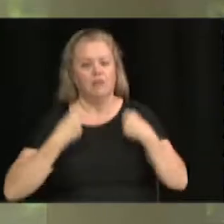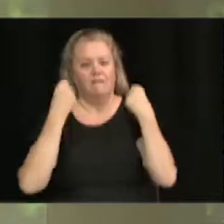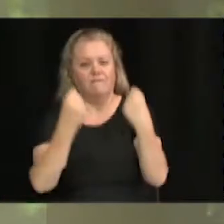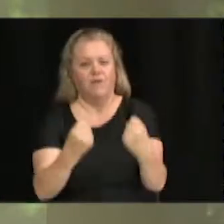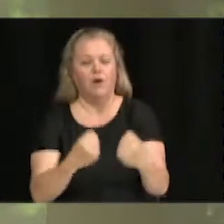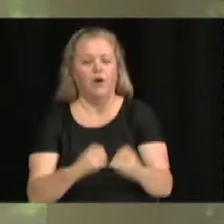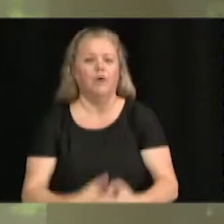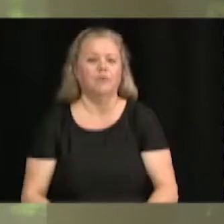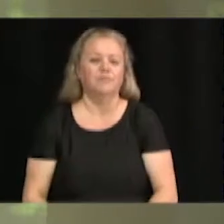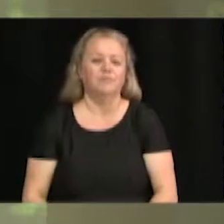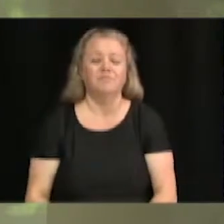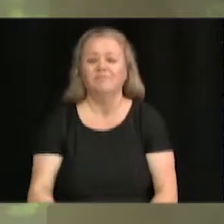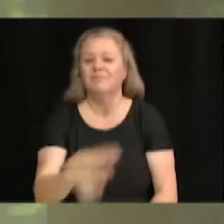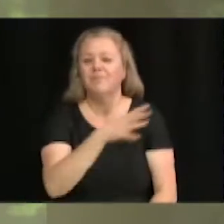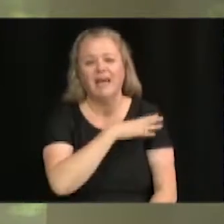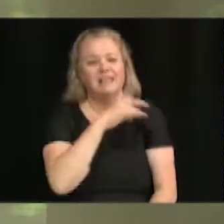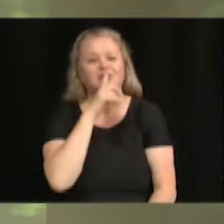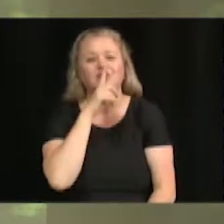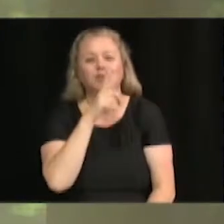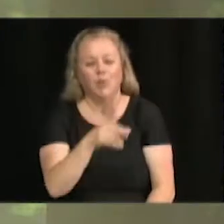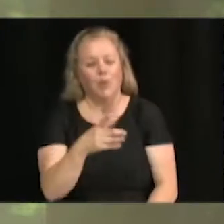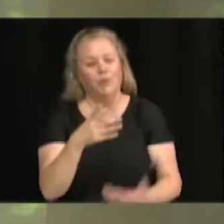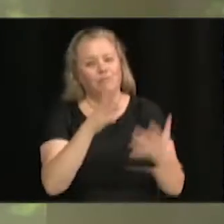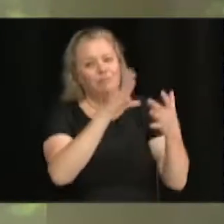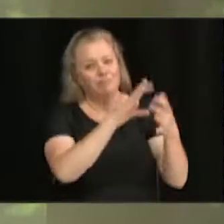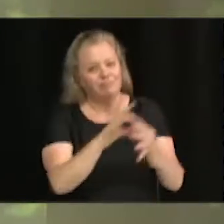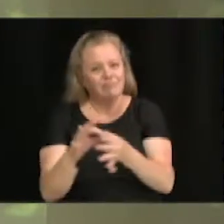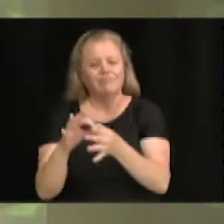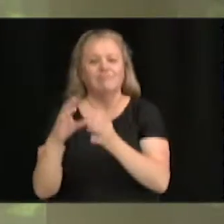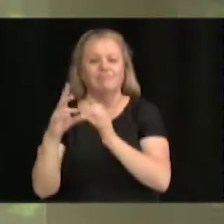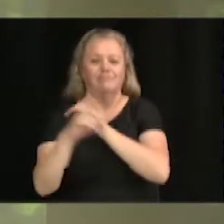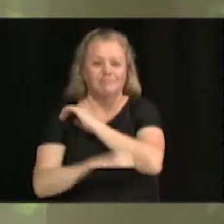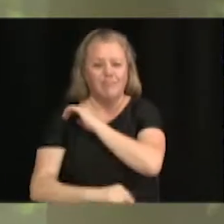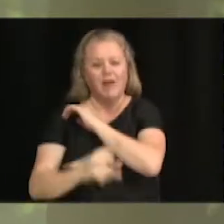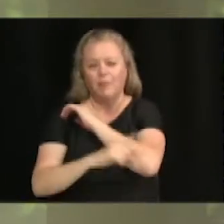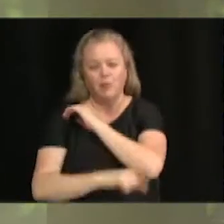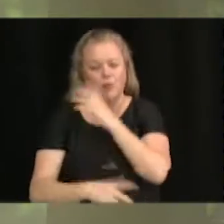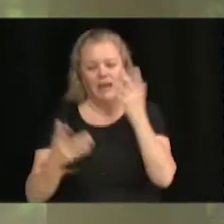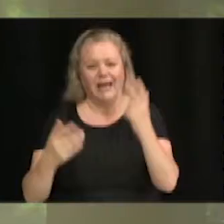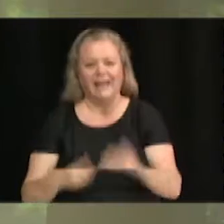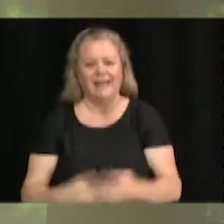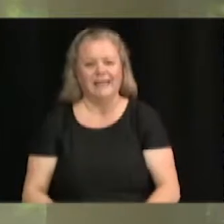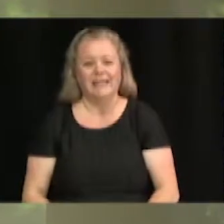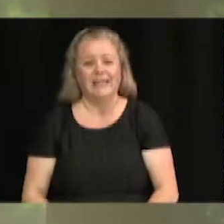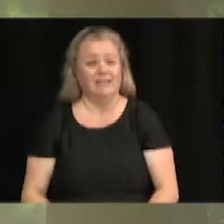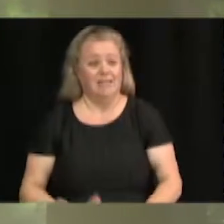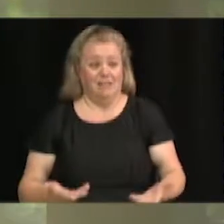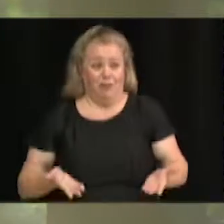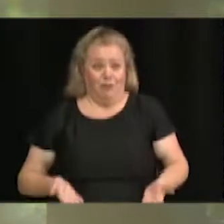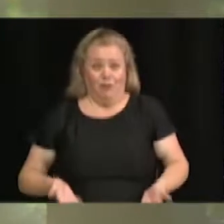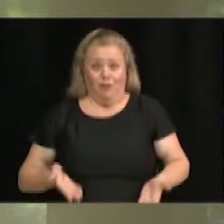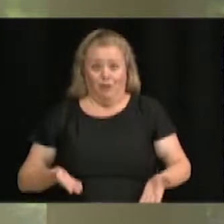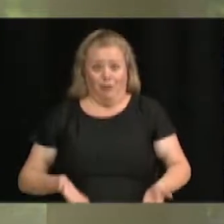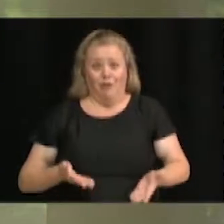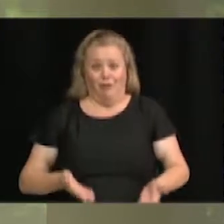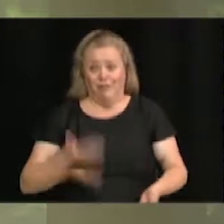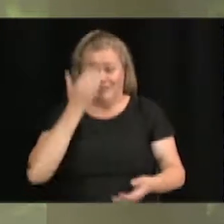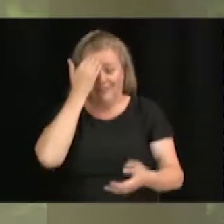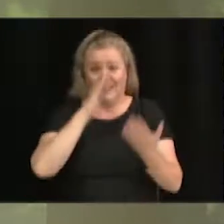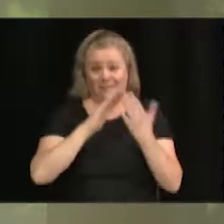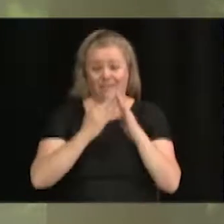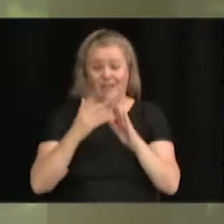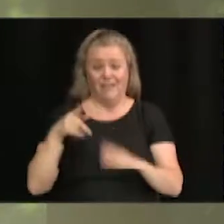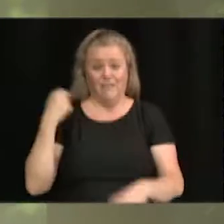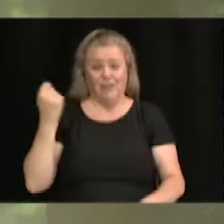inévitablement, ça va être relié à l'emploi à un moment donné. On l'a dit tout à l'heure avec le classement qu'on a, la ville de Victoriaville a